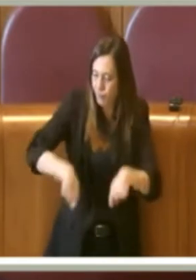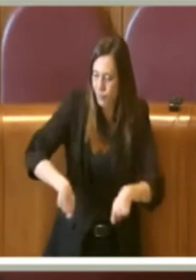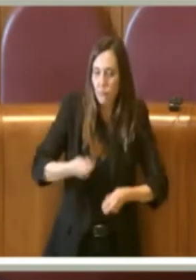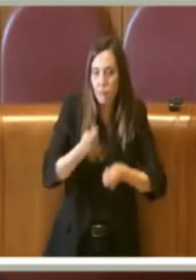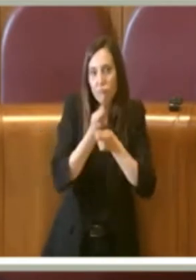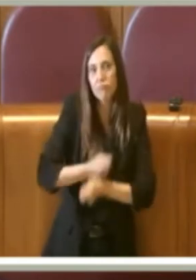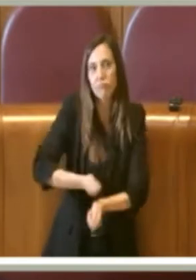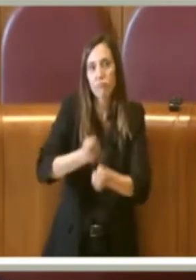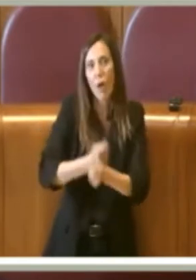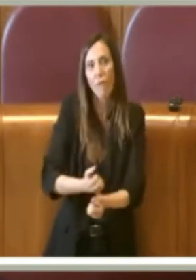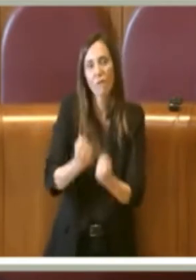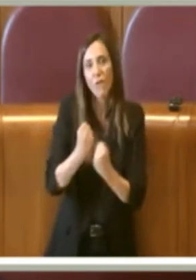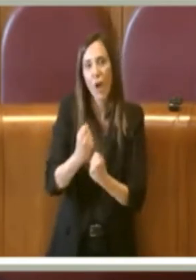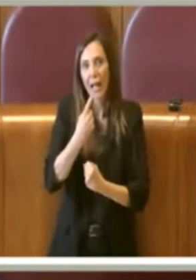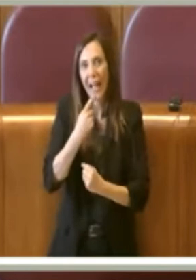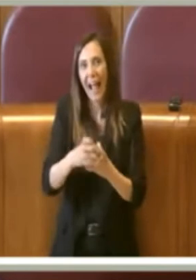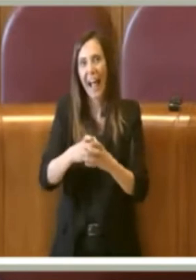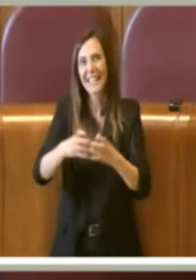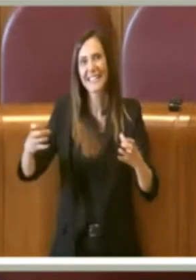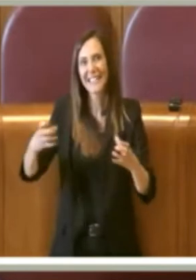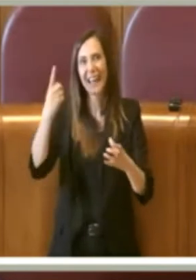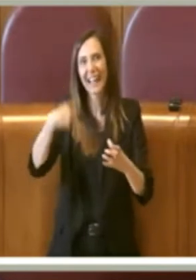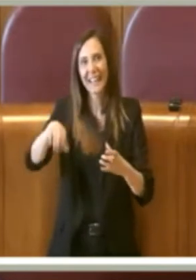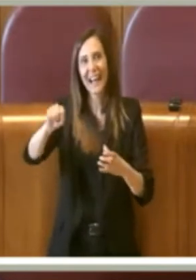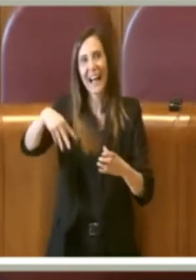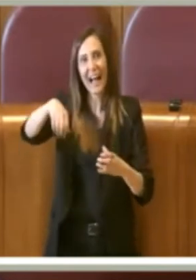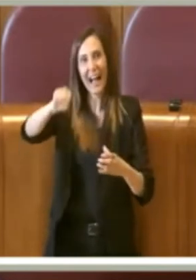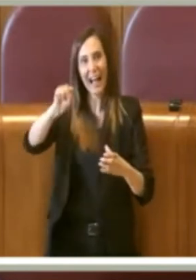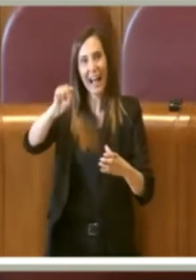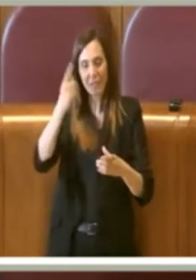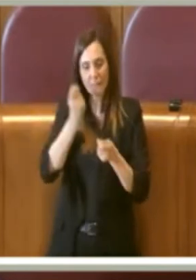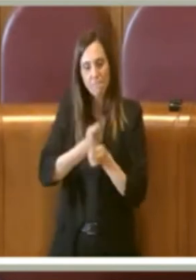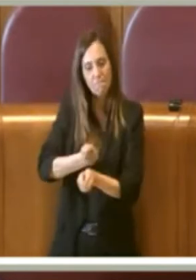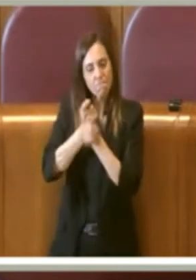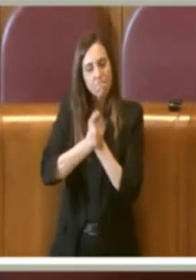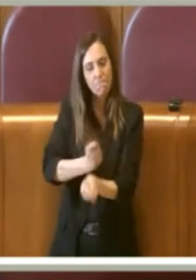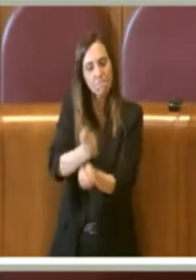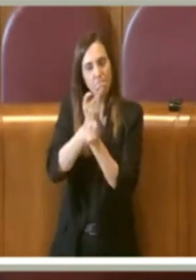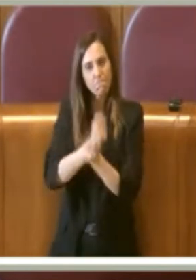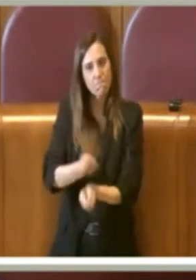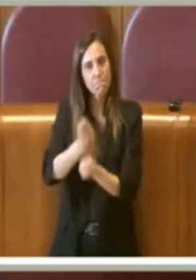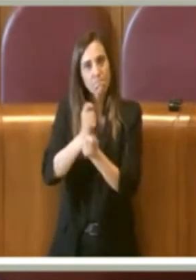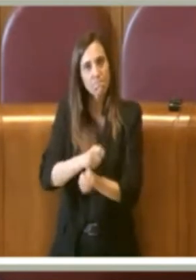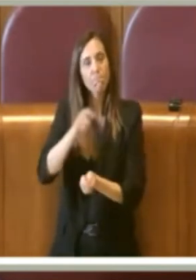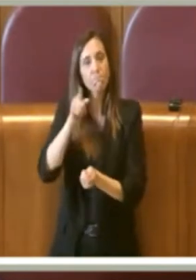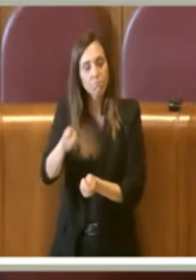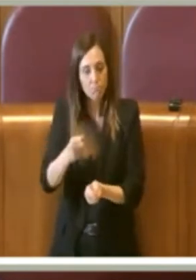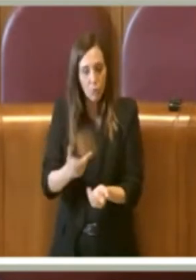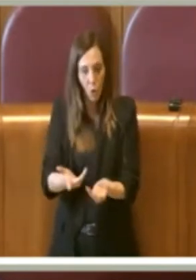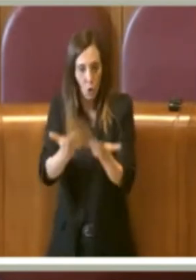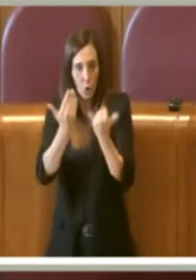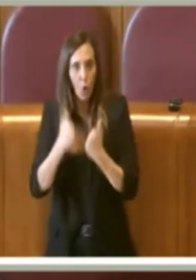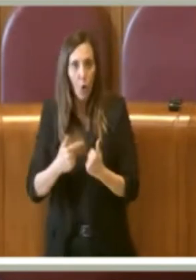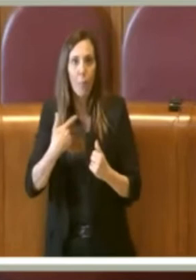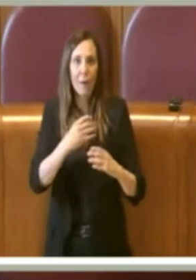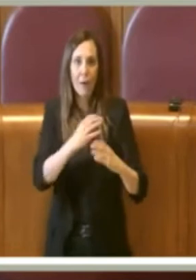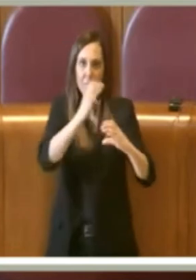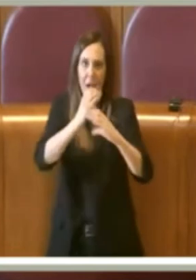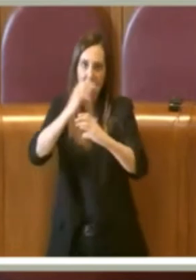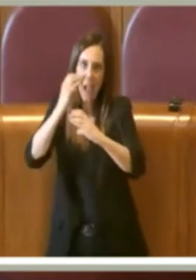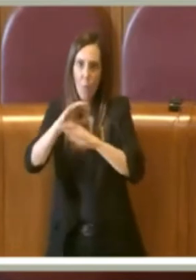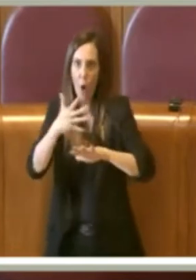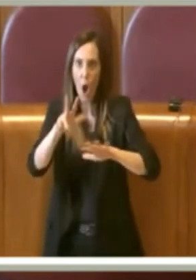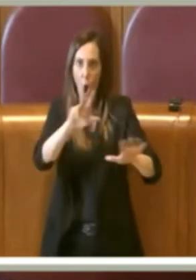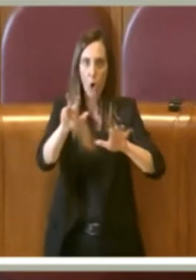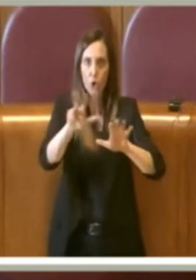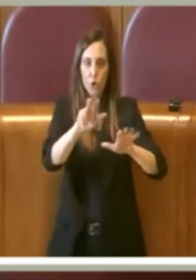fortissimo all'azienda della gestione dei rifiuti Ama che vedrà ovviamente un acquisto imponente di mezzi, all'incirca 800 mezzi,